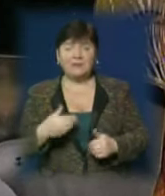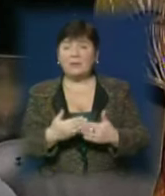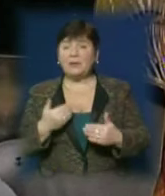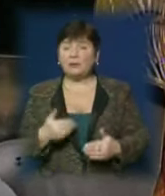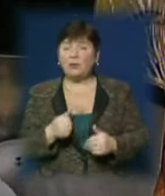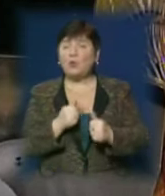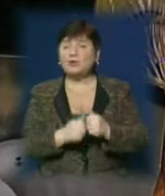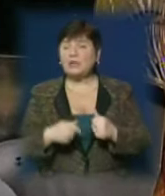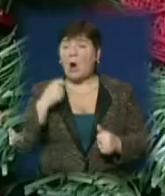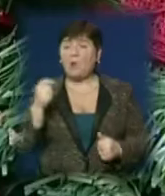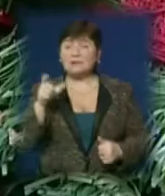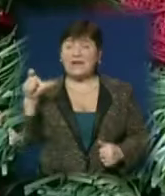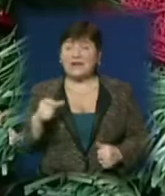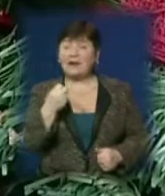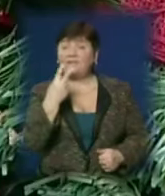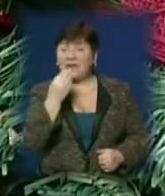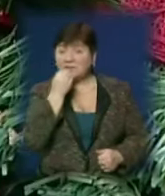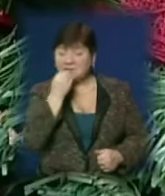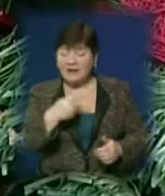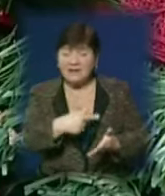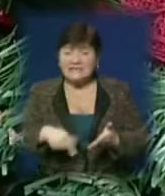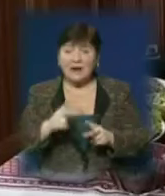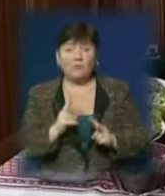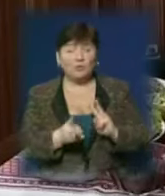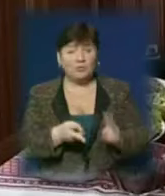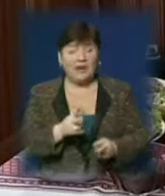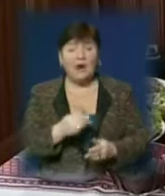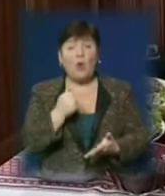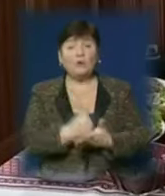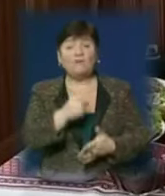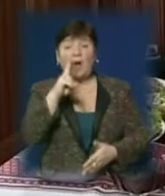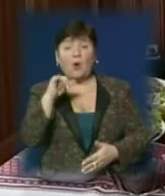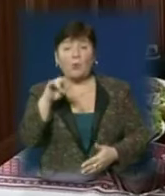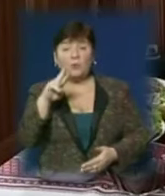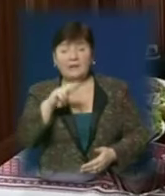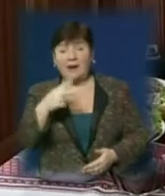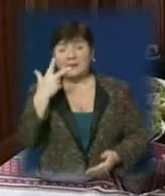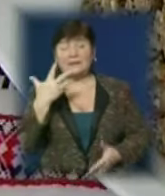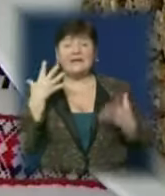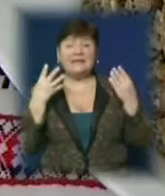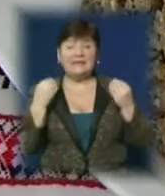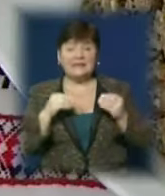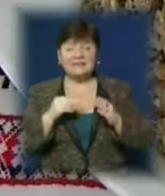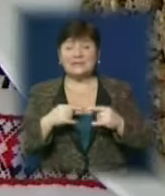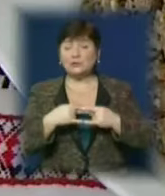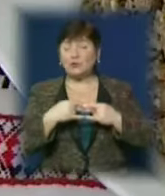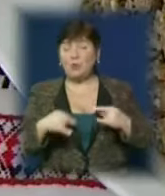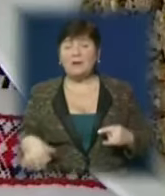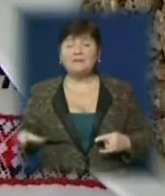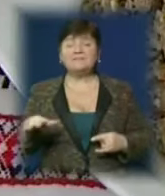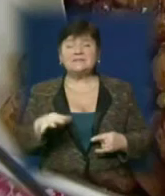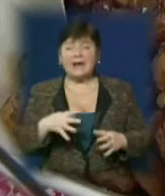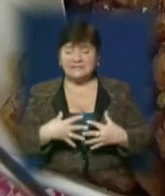кожна господиня готує 12 страв, головна серед них – кутя. Цей та наступні три дні за святковим столом збирається вся